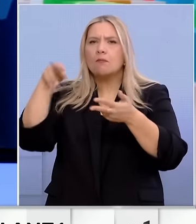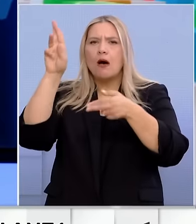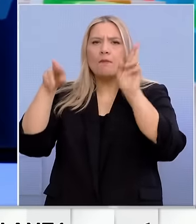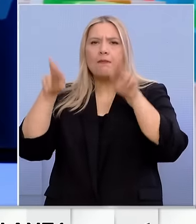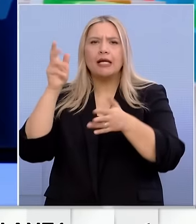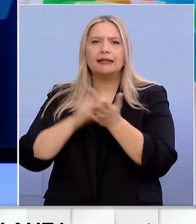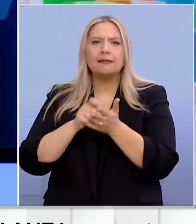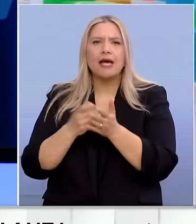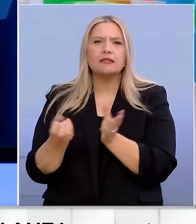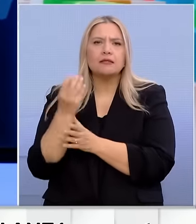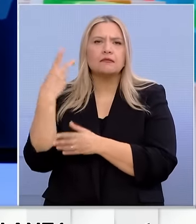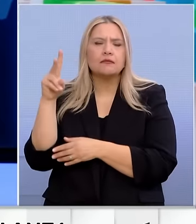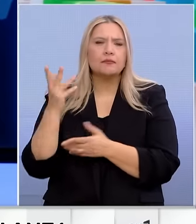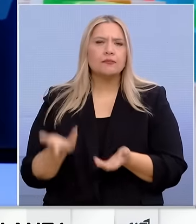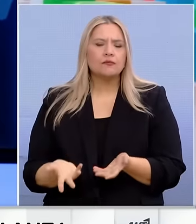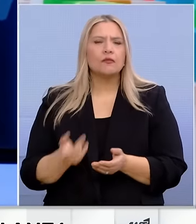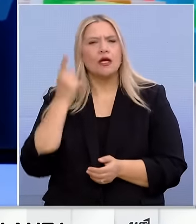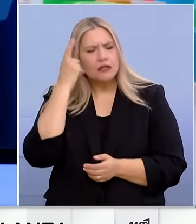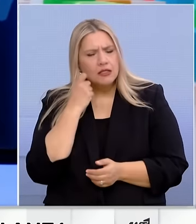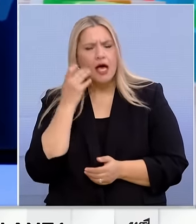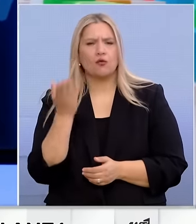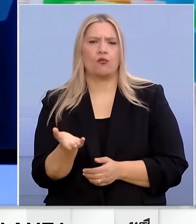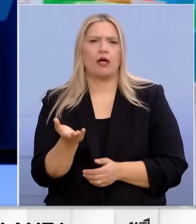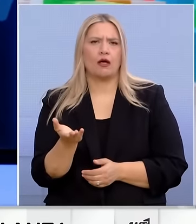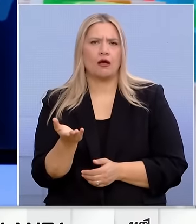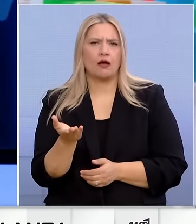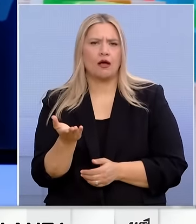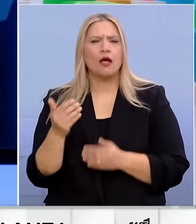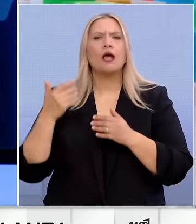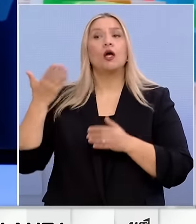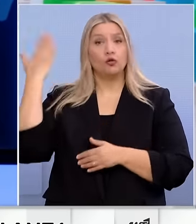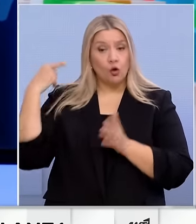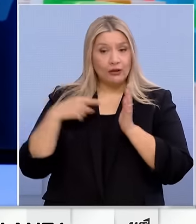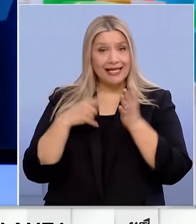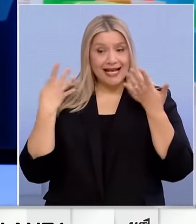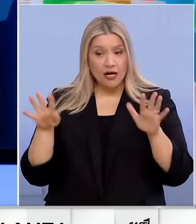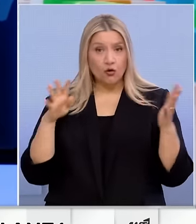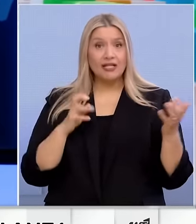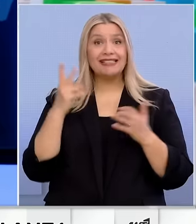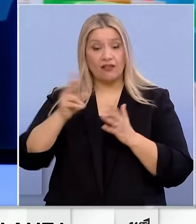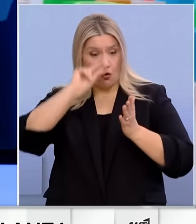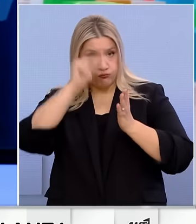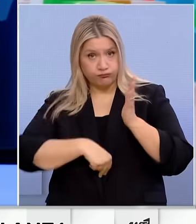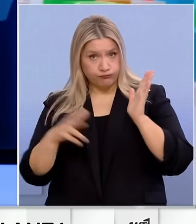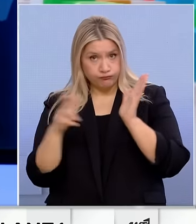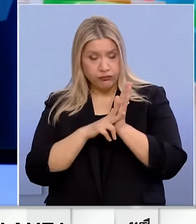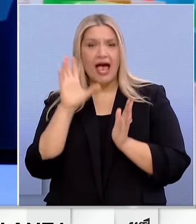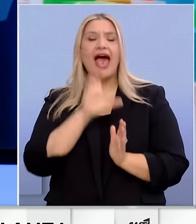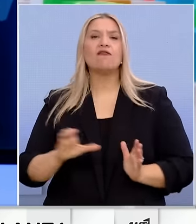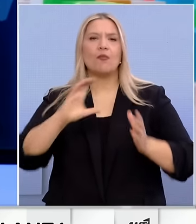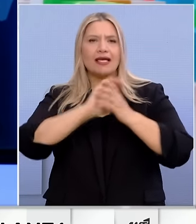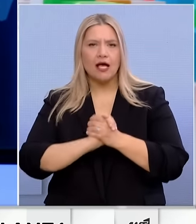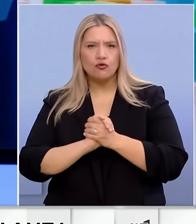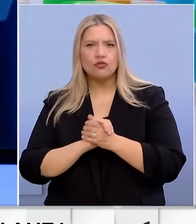Ξέρουμε επίσης ότι η πολιτική αυτή που ήταν σαν συνέχεια αυτής ακριβώς συνθήκης που έφτιαξε την Ευρωπαϊκή Ένωση,